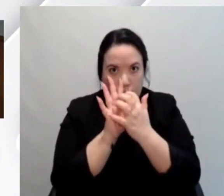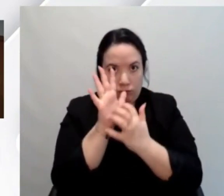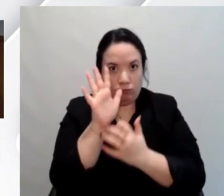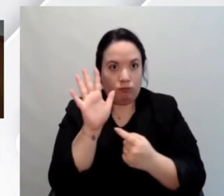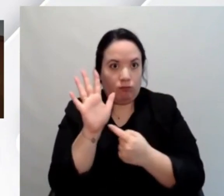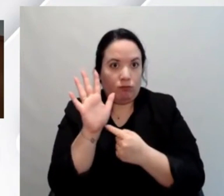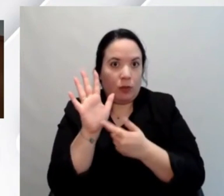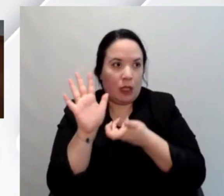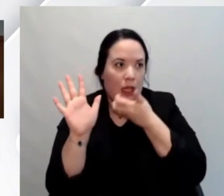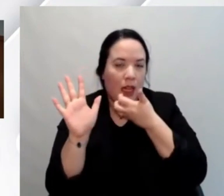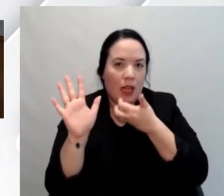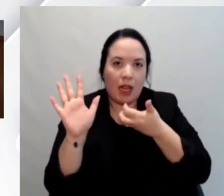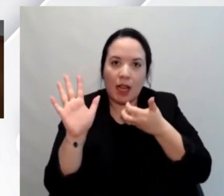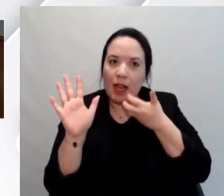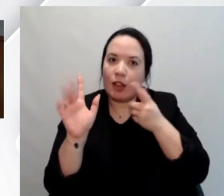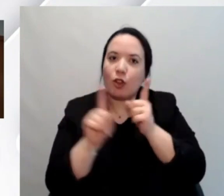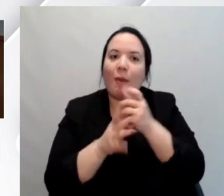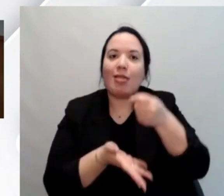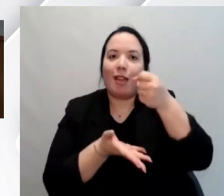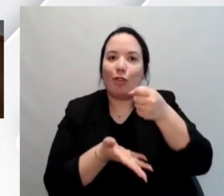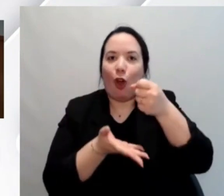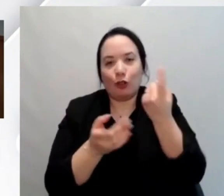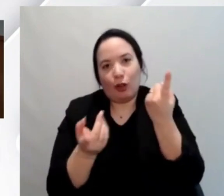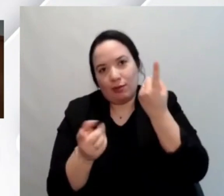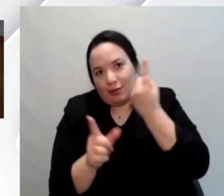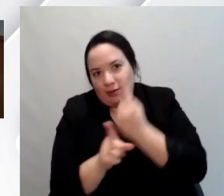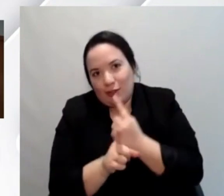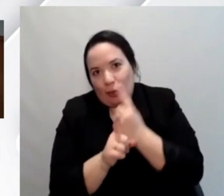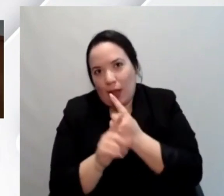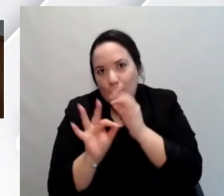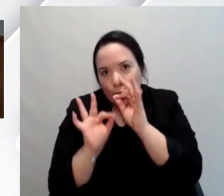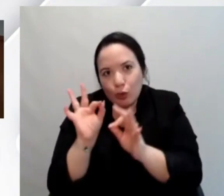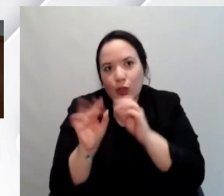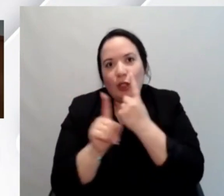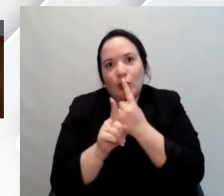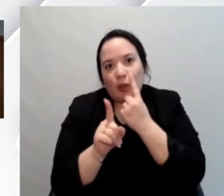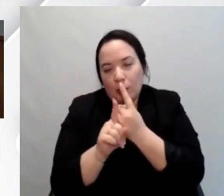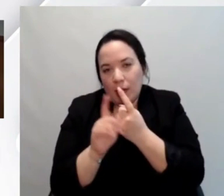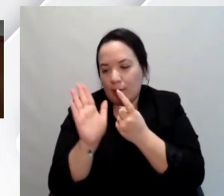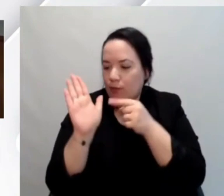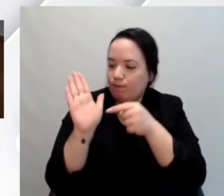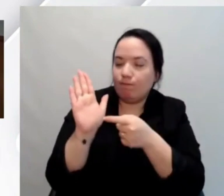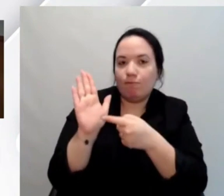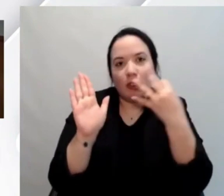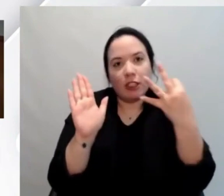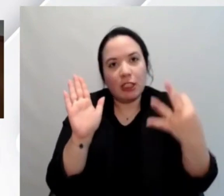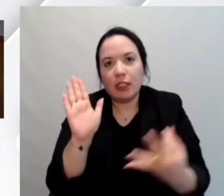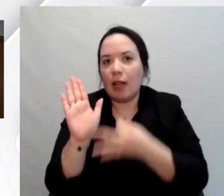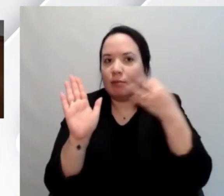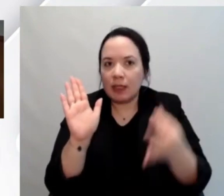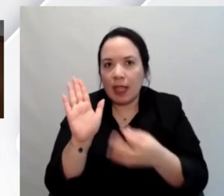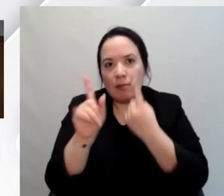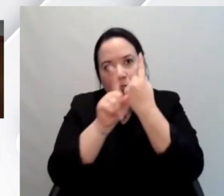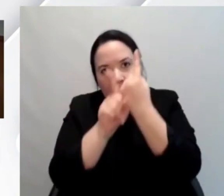prezioso un tesoro che dobbiamo tenere sempre presente